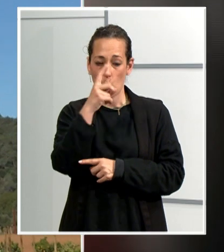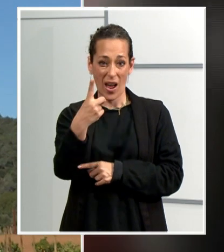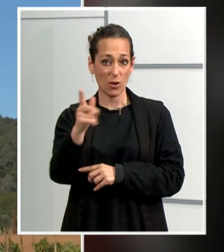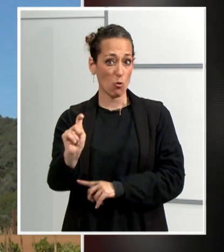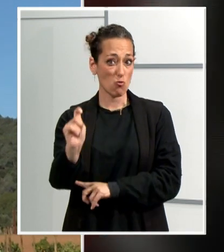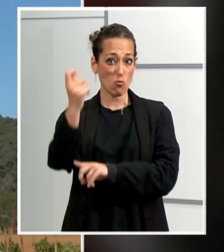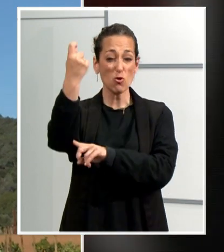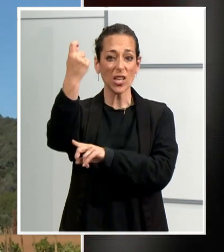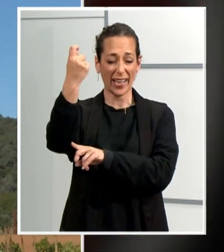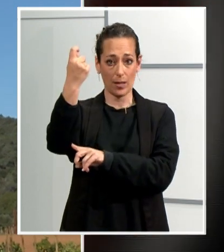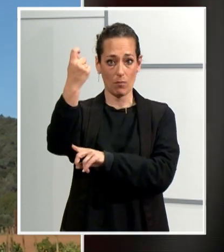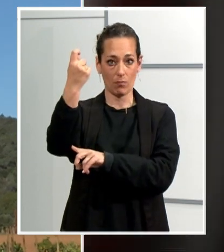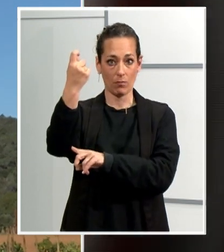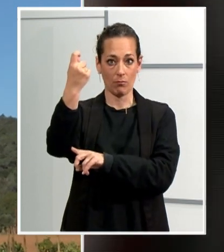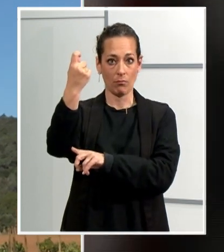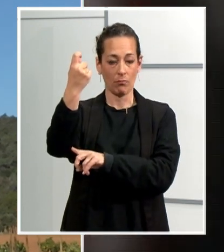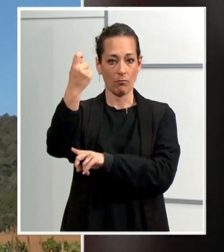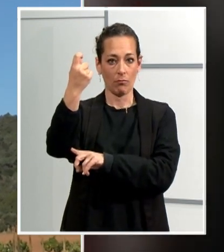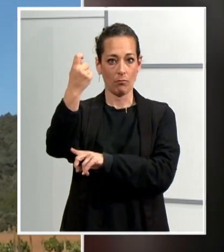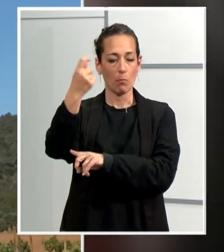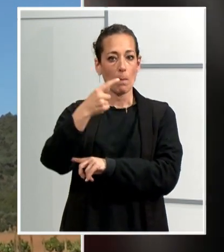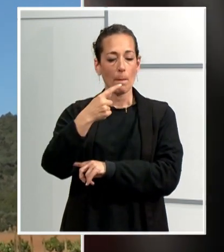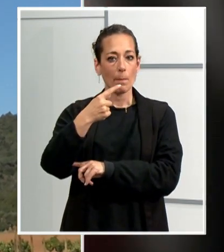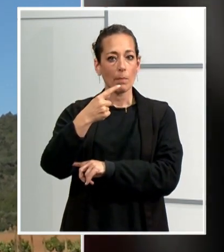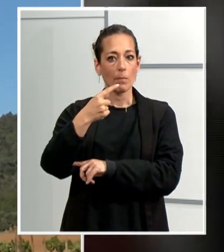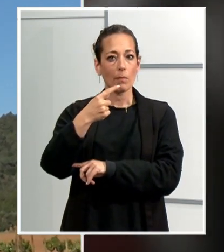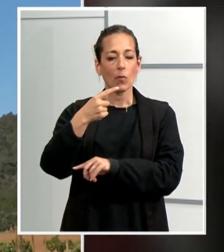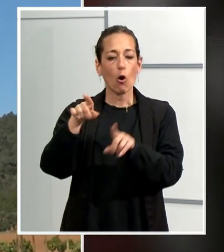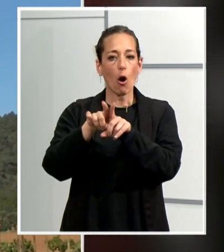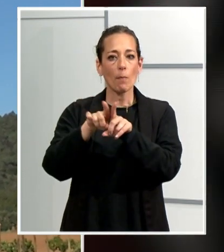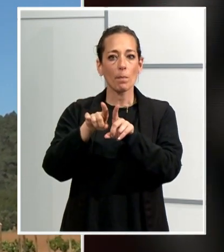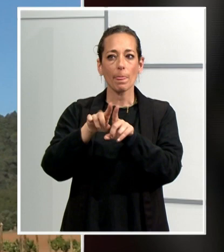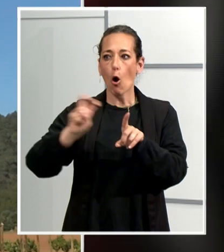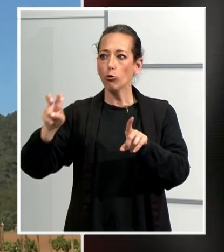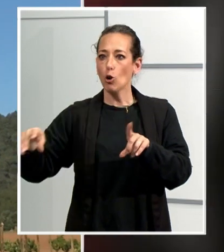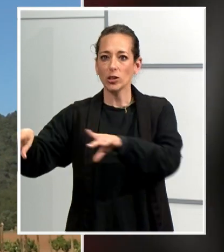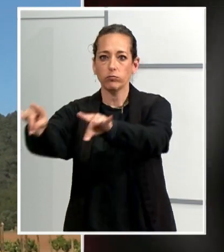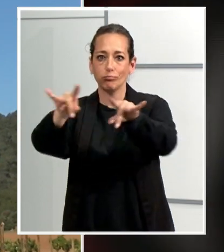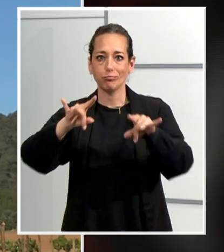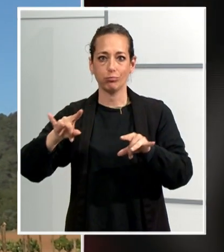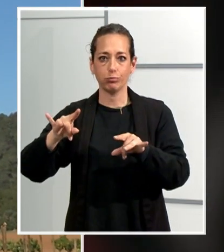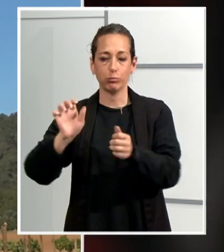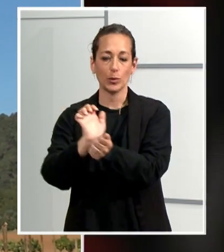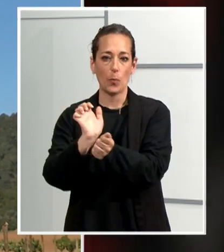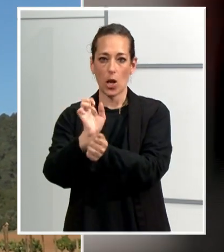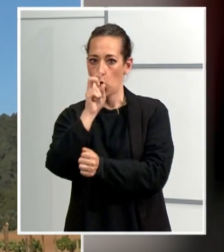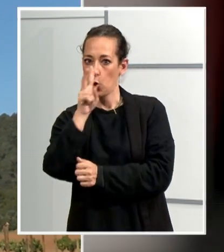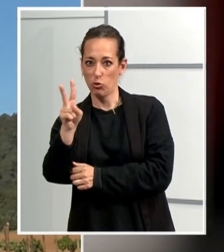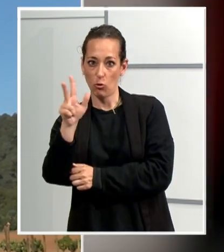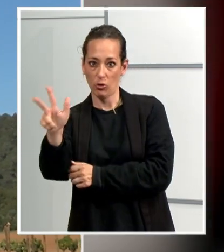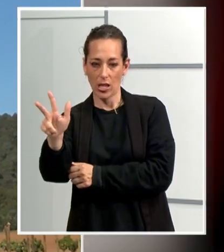aconseguim en dos o tres anys. O sigui, estem quasi convençuts que l'any que ve la planta ja la tindrem dirigida